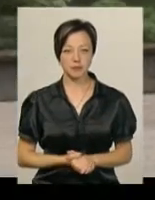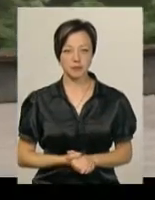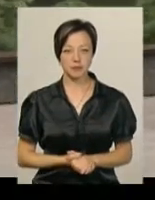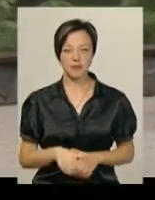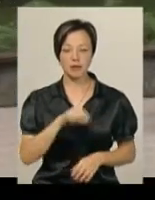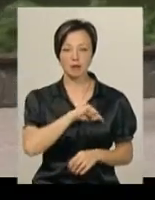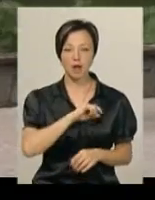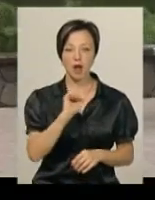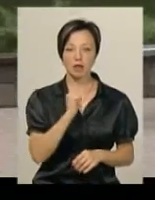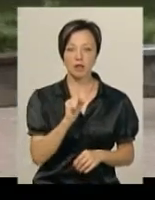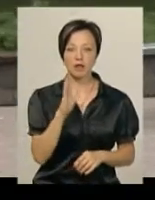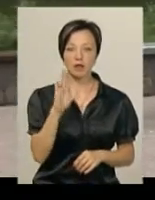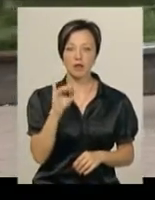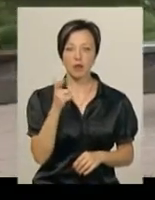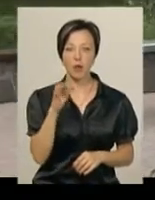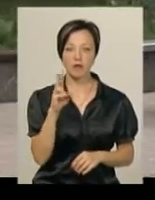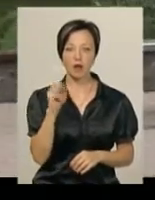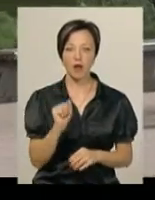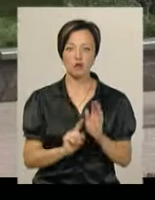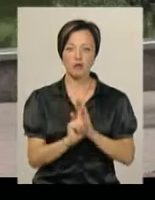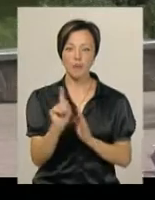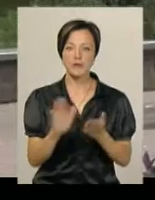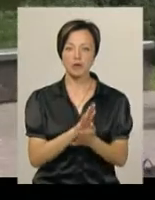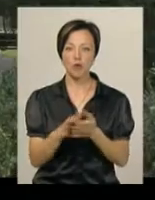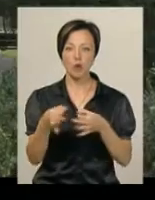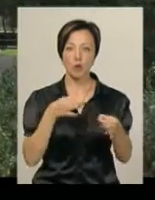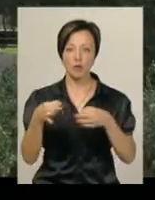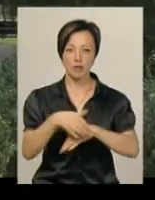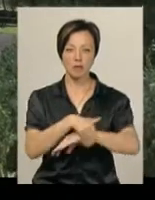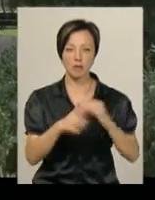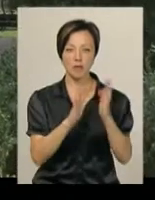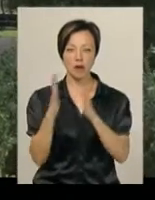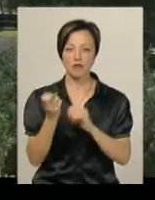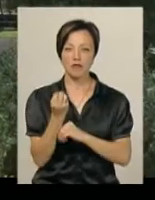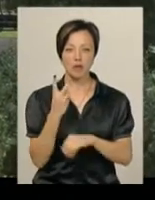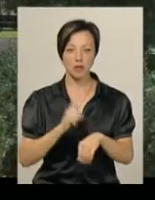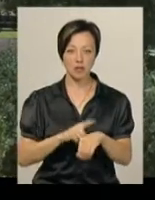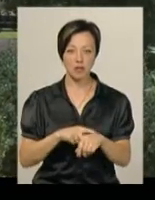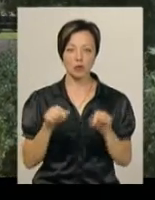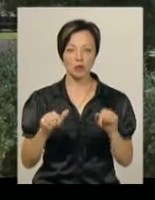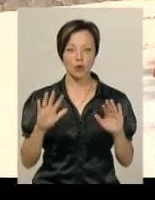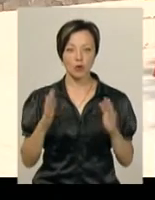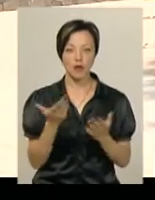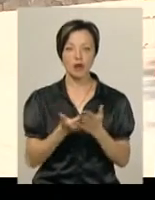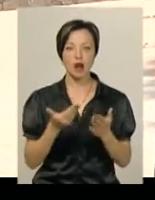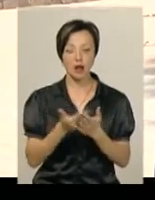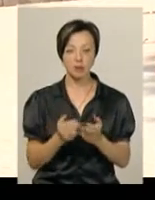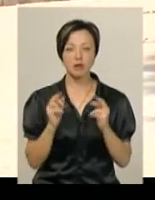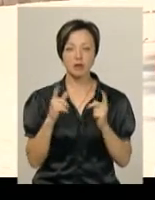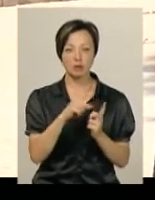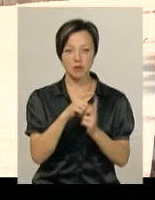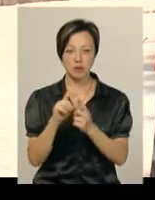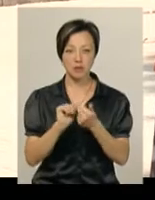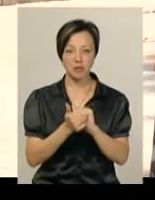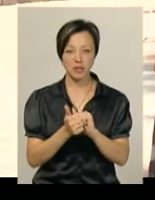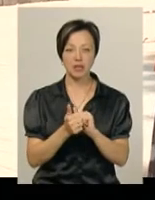Психолог Антоніна Віговська розпочинає безкоштовну консультацію у сквері імені Шевченка о 12-й годині. Цього разу радитиме батькам, якими словами